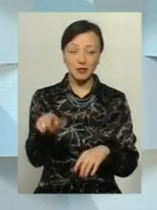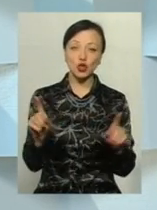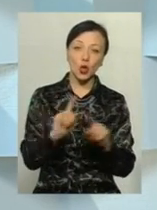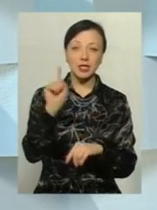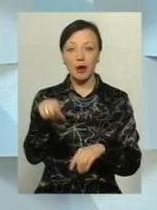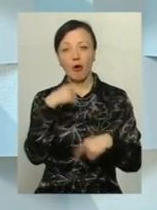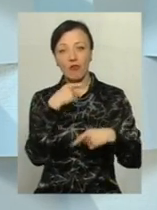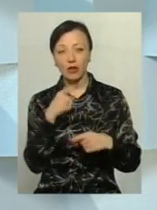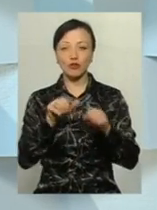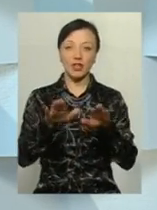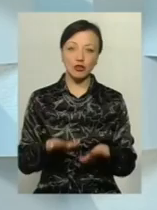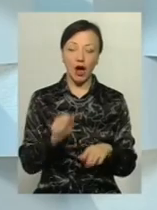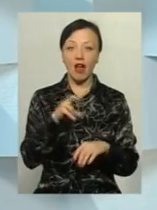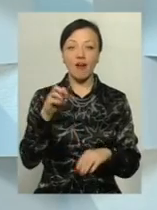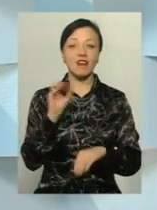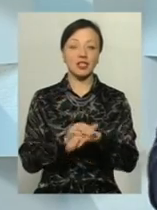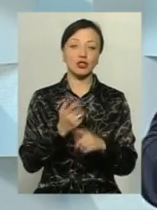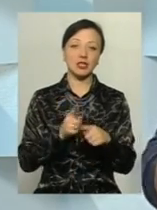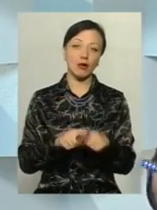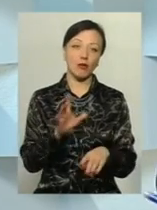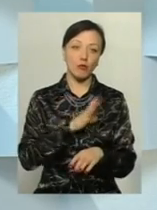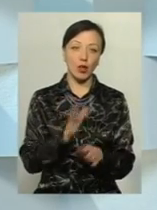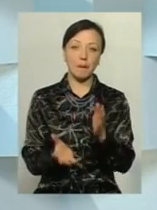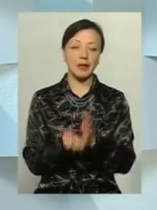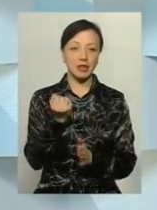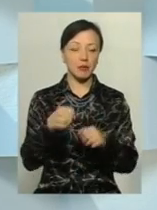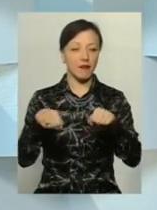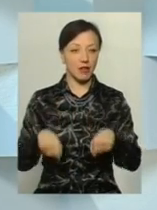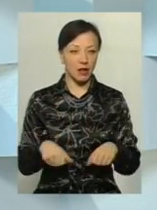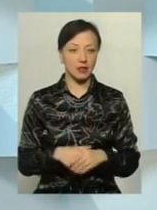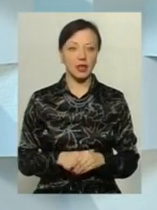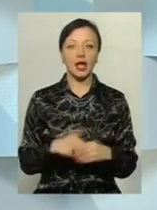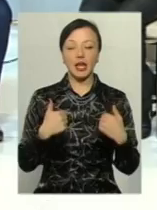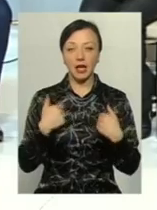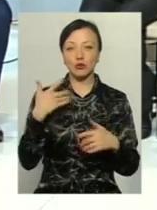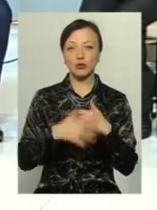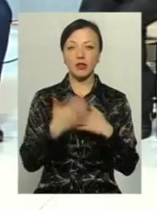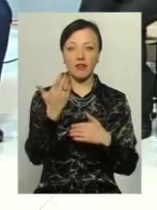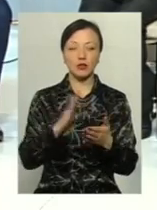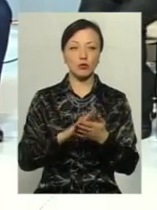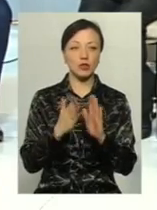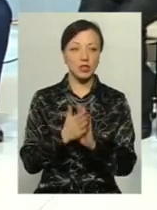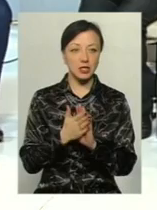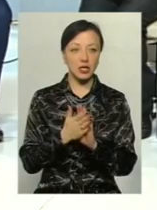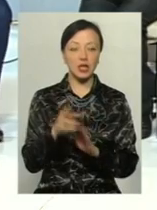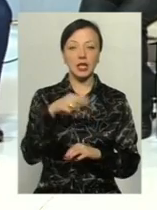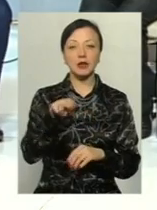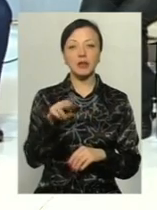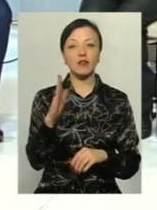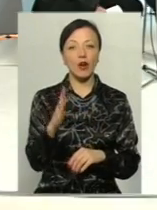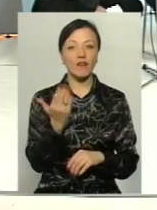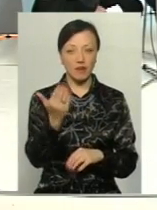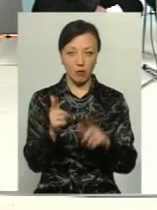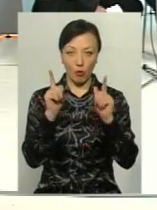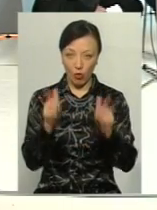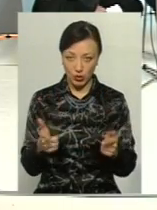щось там говорила, щось вирішувала. Але фактично це була б підтримка влади. Я зрозуміла вашу позицію. Разом з тим, Дмитрий Володимирович, ви